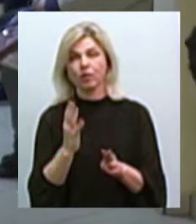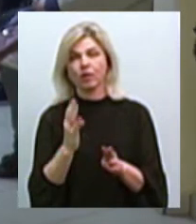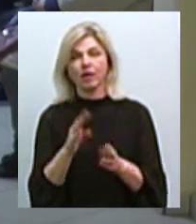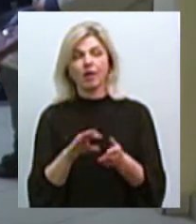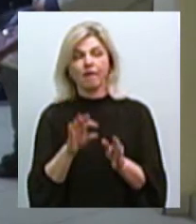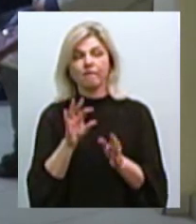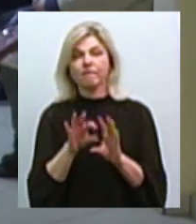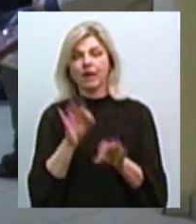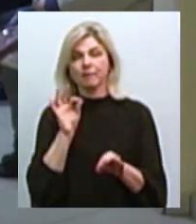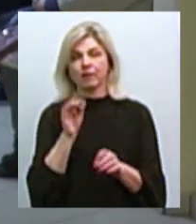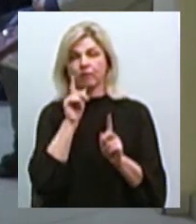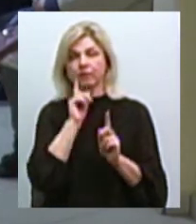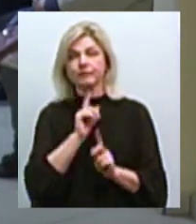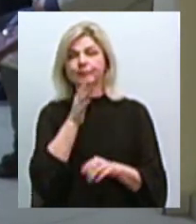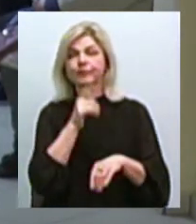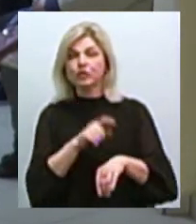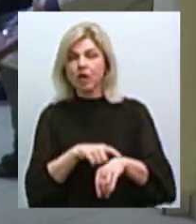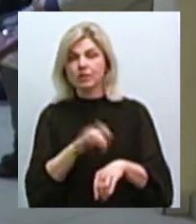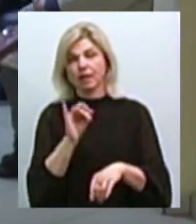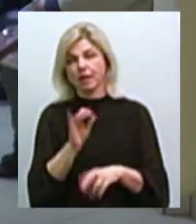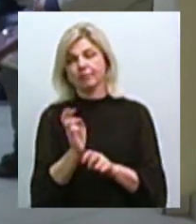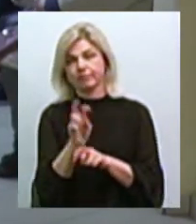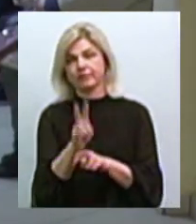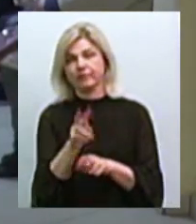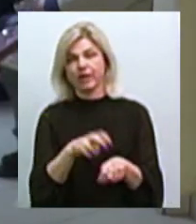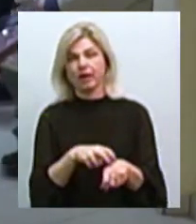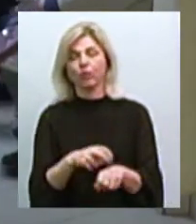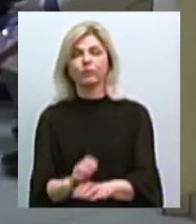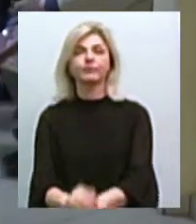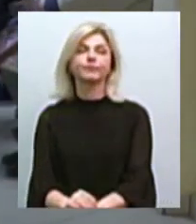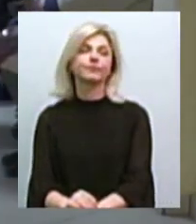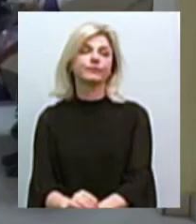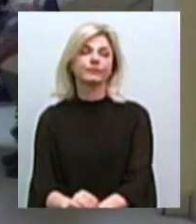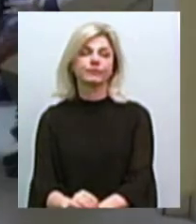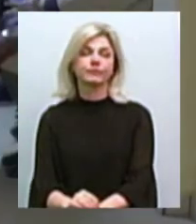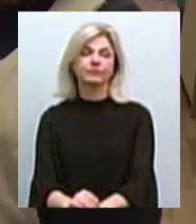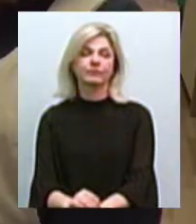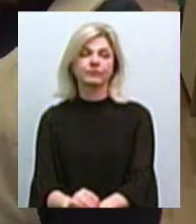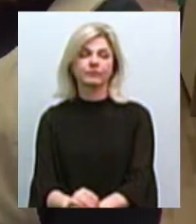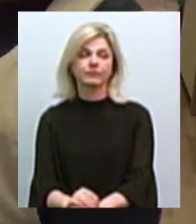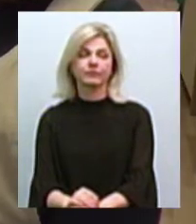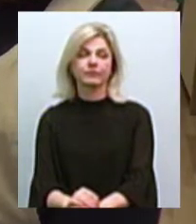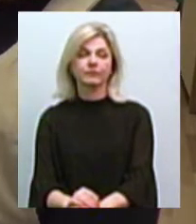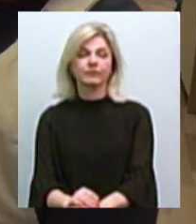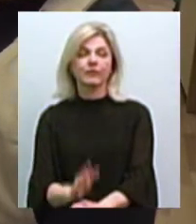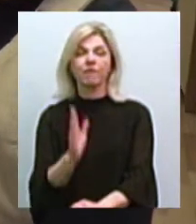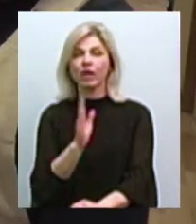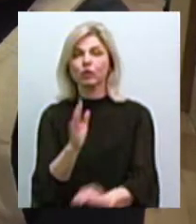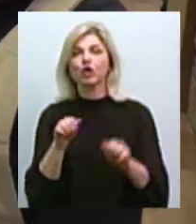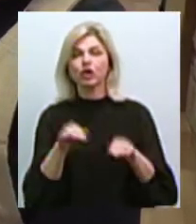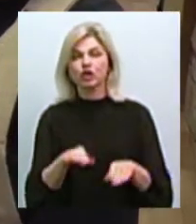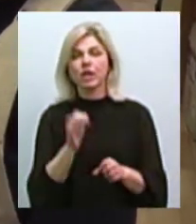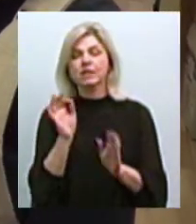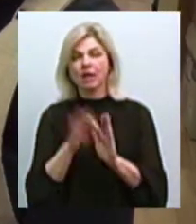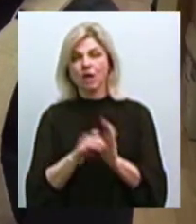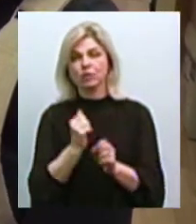зручний час і потрапити до лікаря. Безпосередньо ось так. Вікторія вирішує одразу зробити шефування